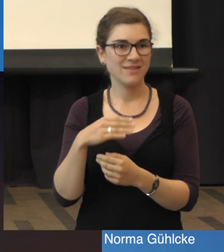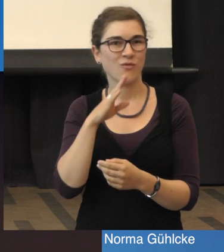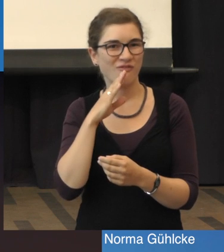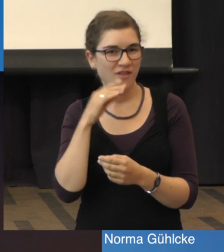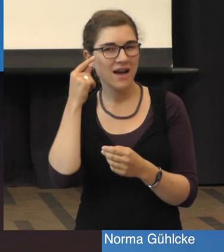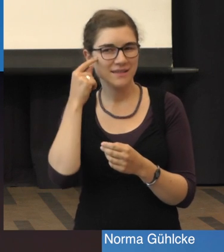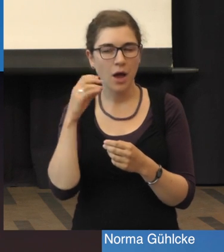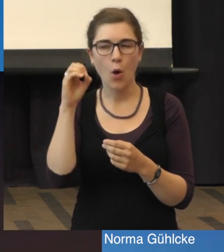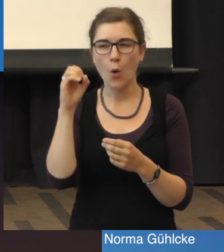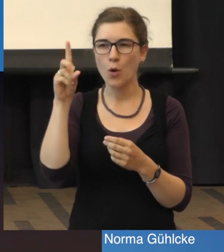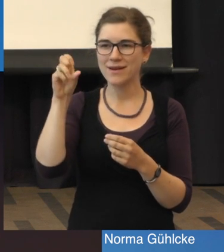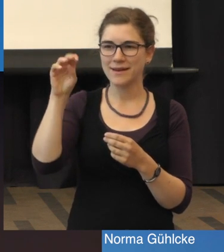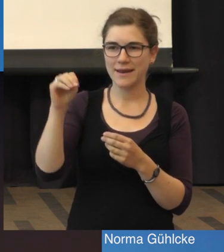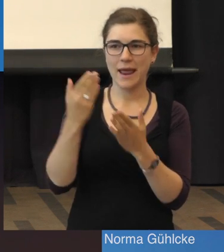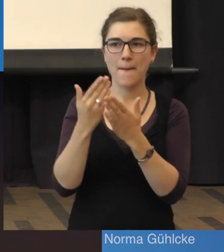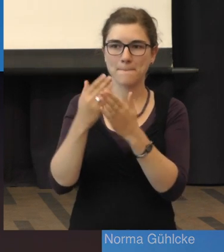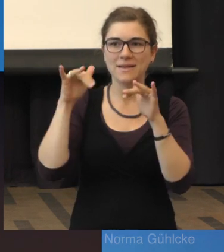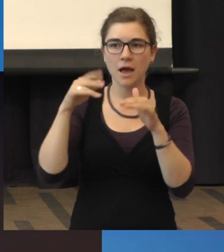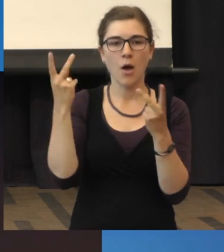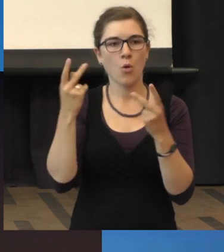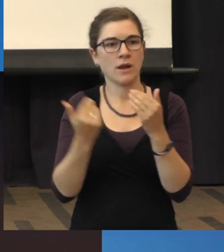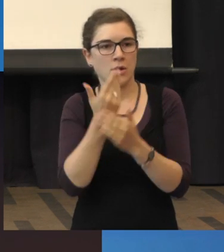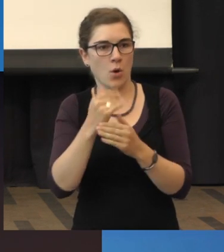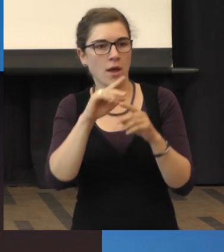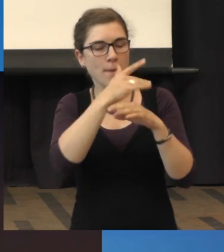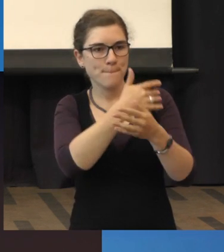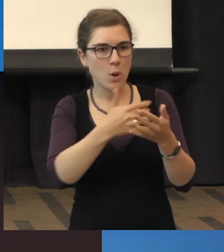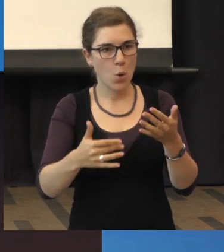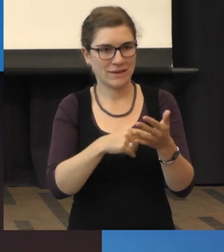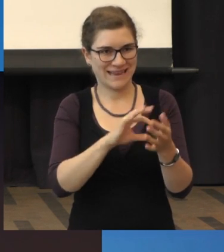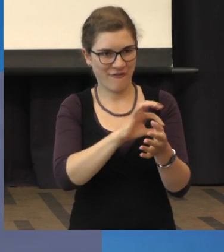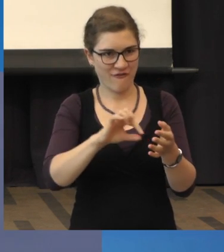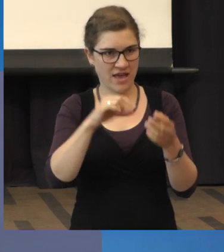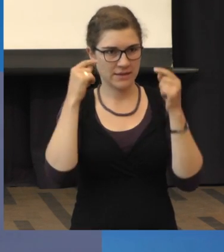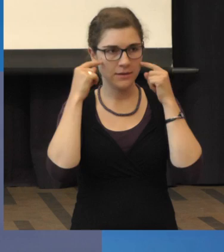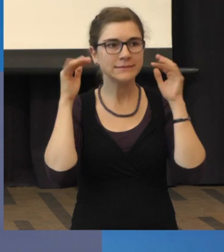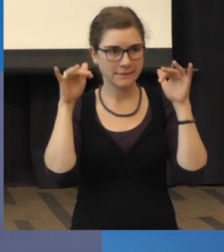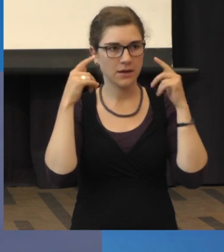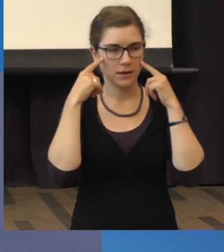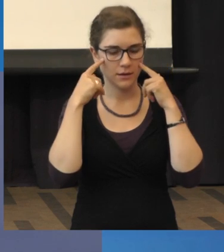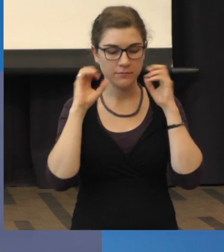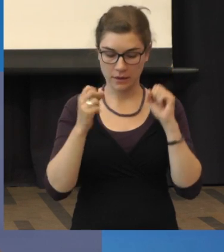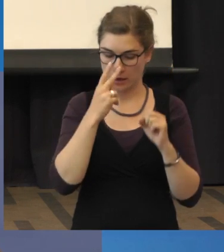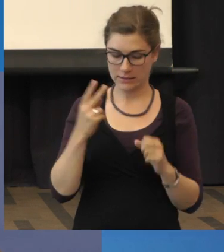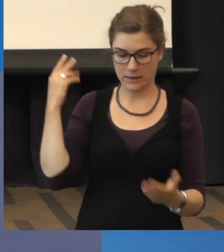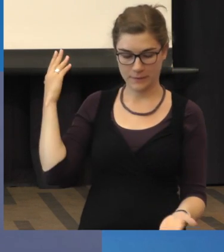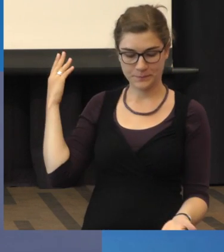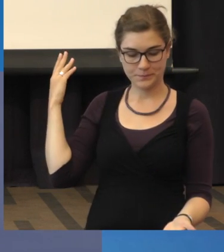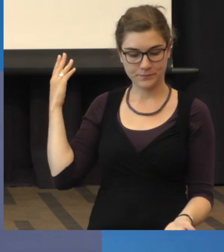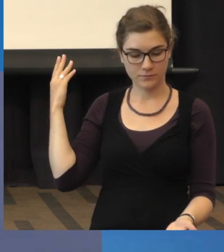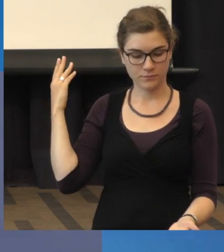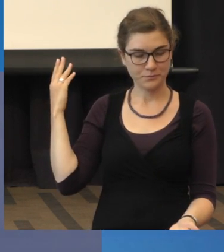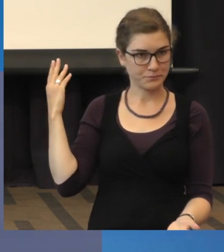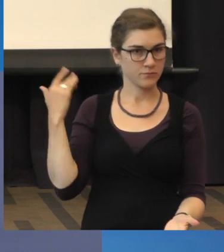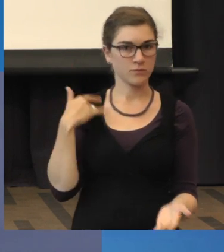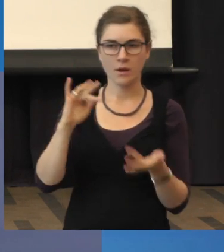Ödem oder neue Blutgefäße entwickeln sich, dann, Sie sehen das hier nochmal auf dem Bild, das ist jetzt so ein Artikel, glaube